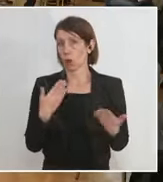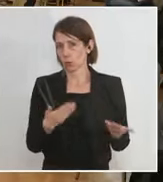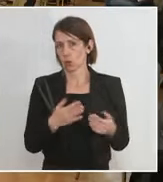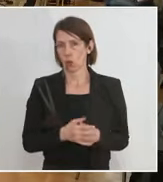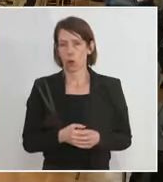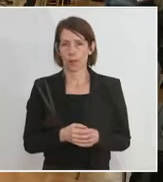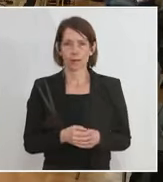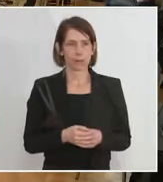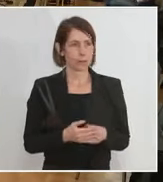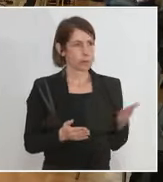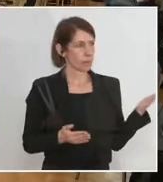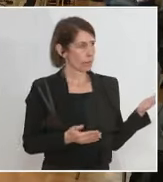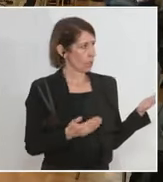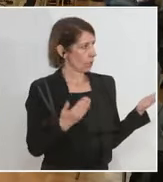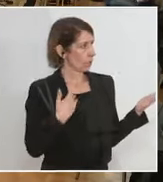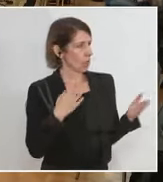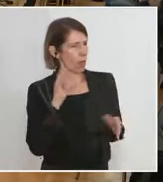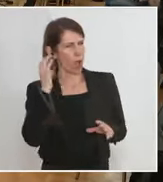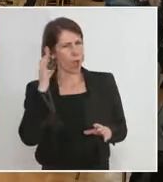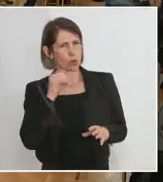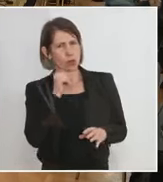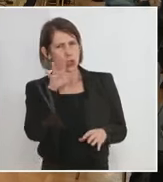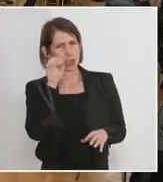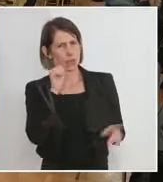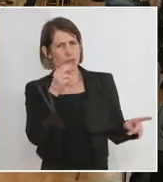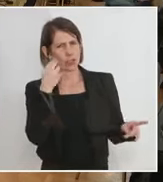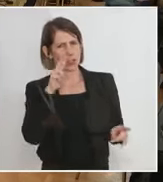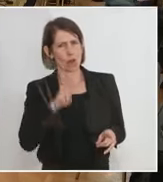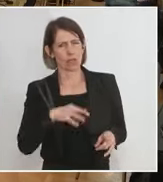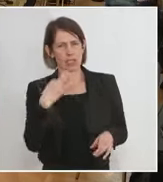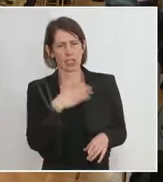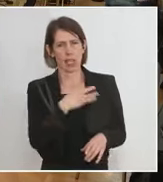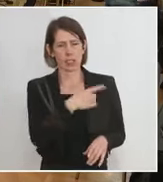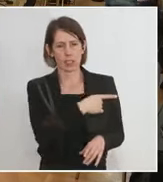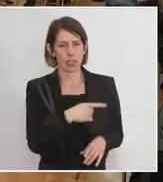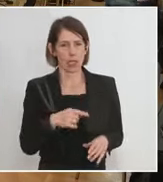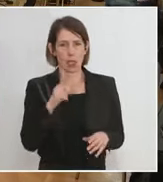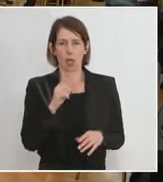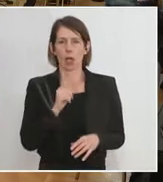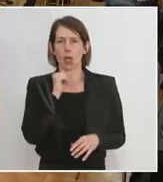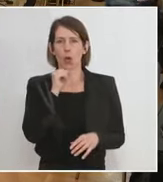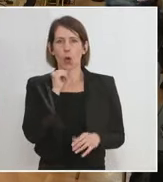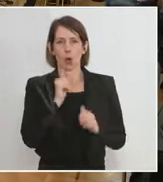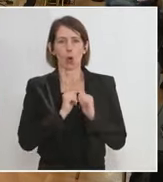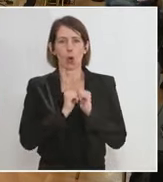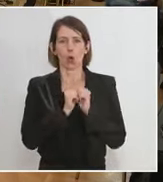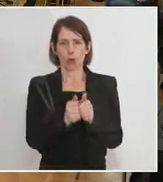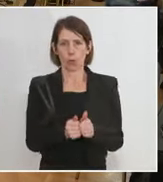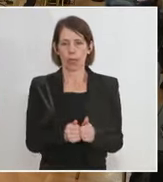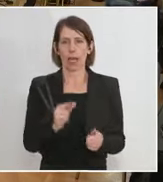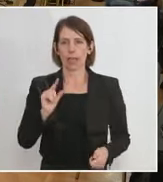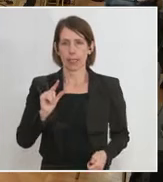Was war die? Ich das akustisch nicht verstanden. Können Sie das nochmal von? Die unbegleiteten Minderjährigen. Bitte? Die unbegleiteten Minderjährigen. Nein.